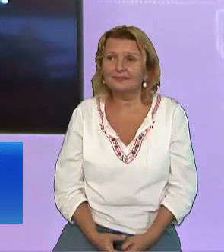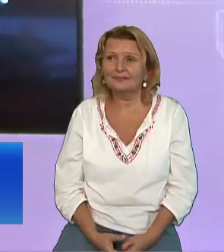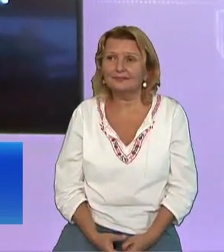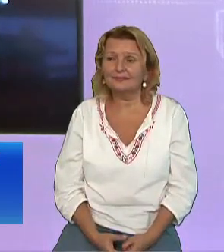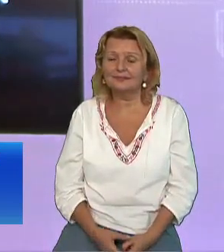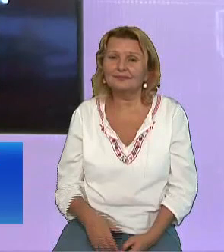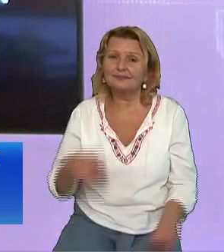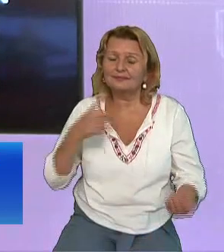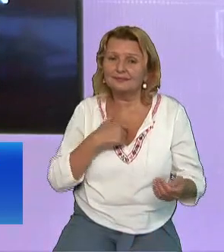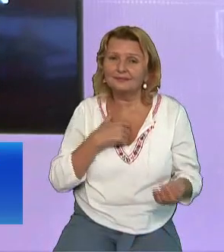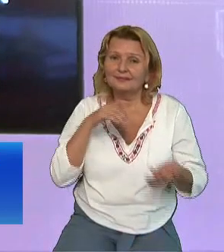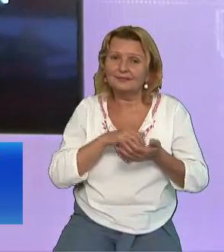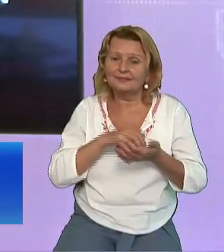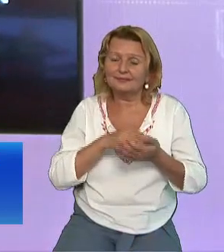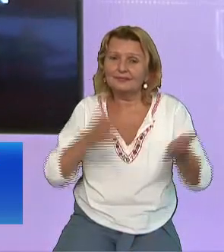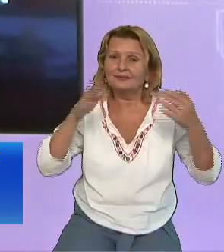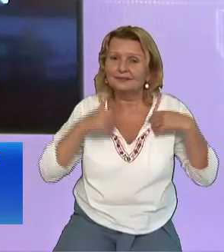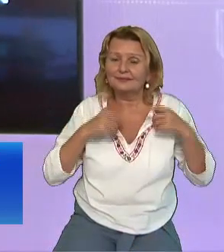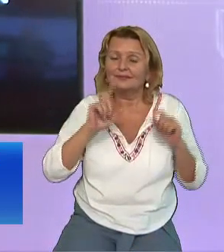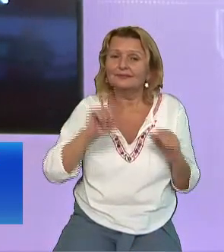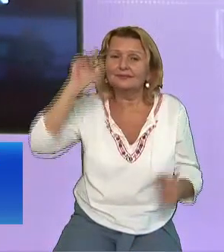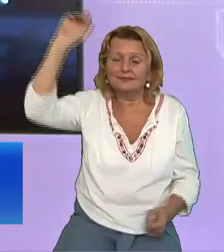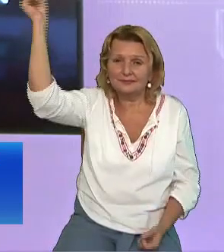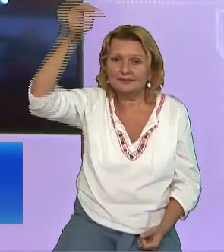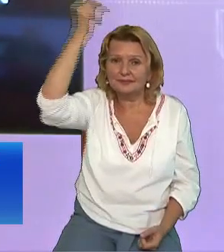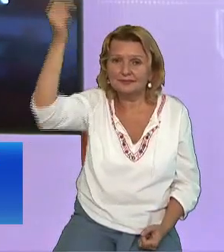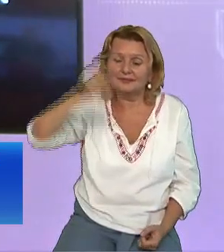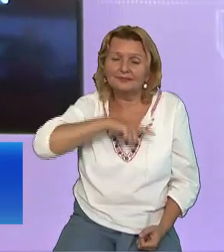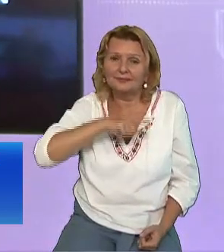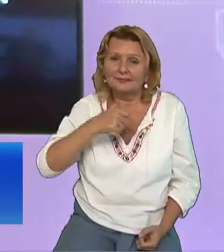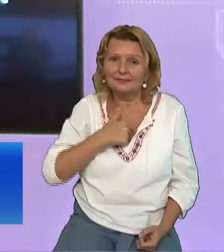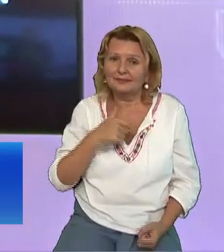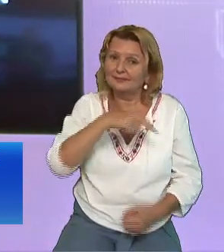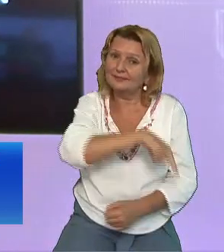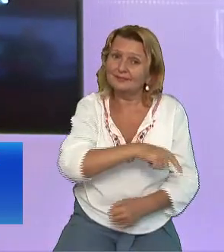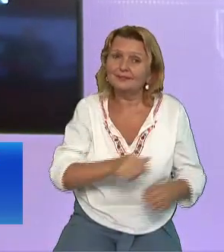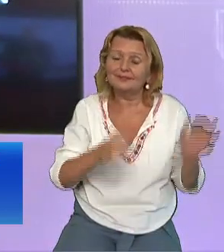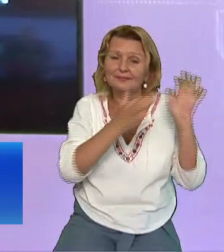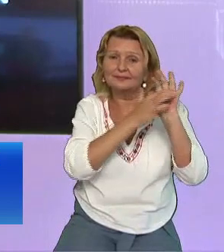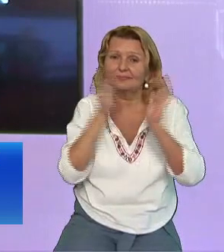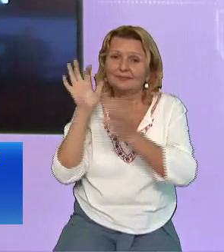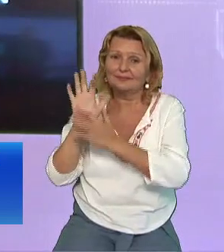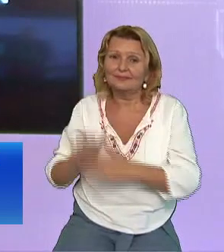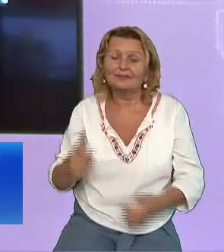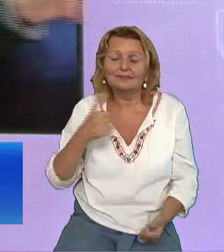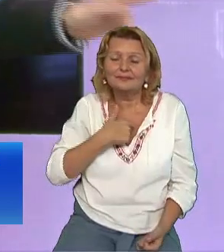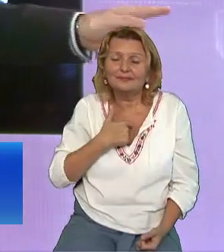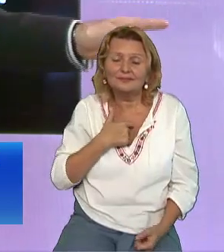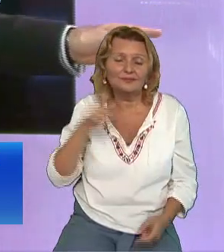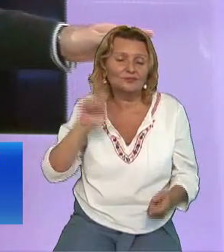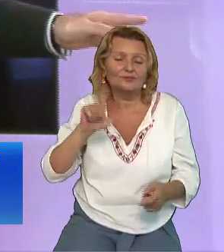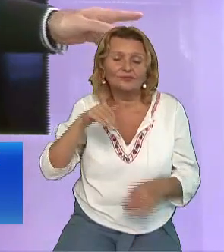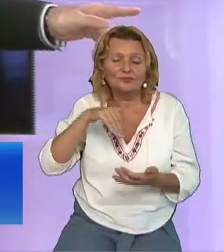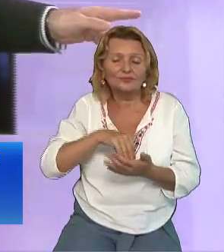Trebuie să-L primim în viața noastră Prin Domnul Iisus Hristos Iar noi nu trebuie să ne încredem în oameni Ci doar în Domnul Pentru că auziți ce